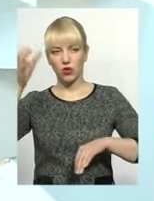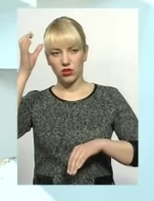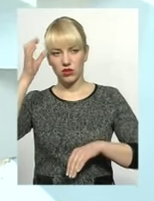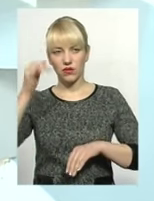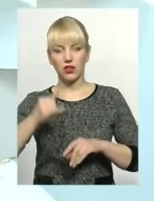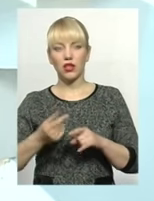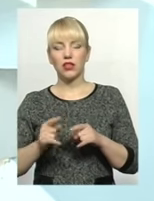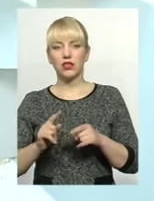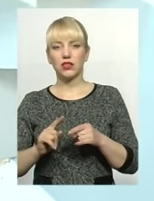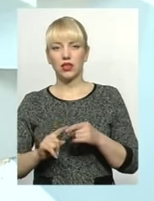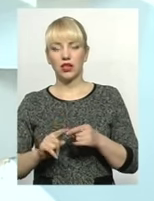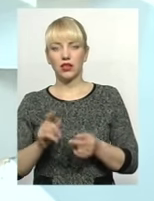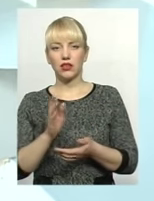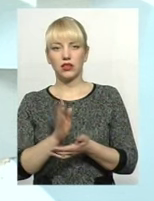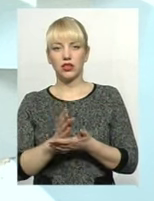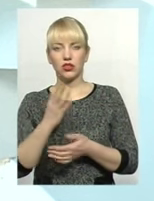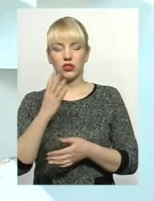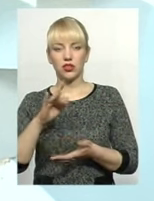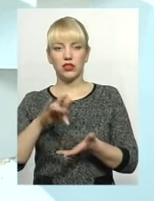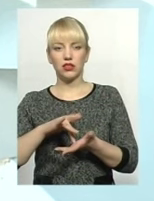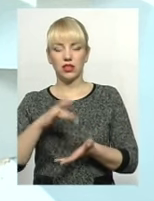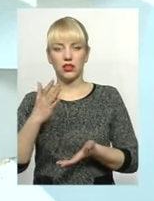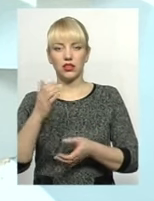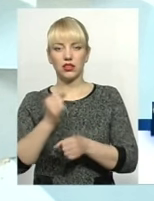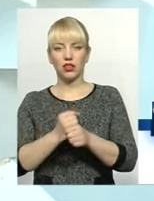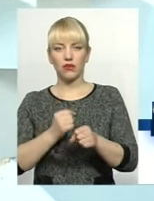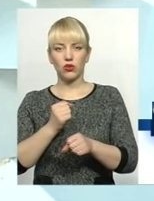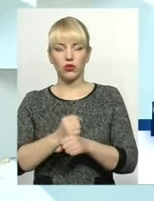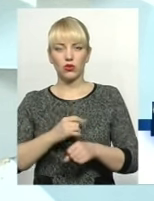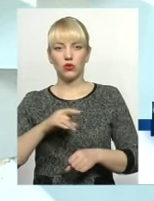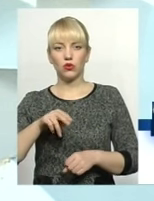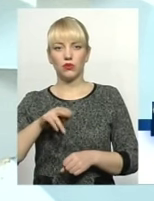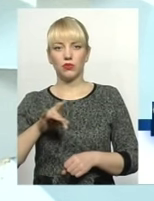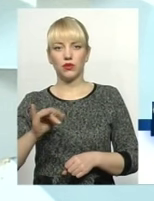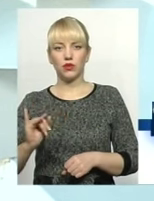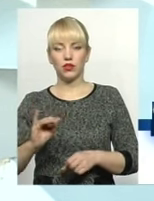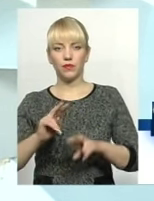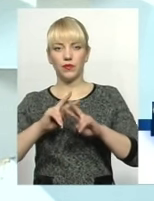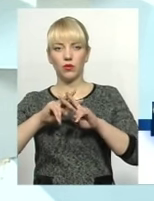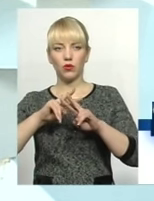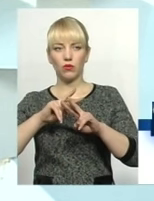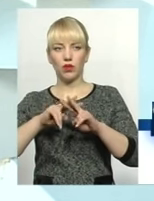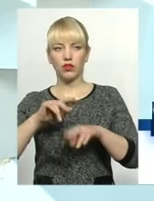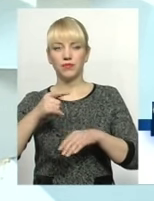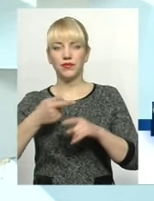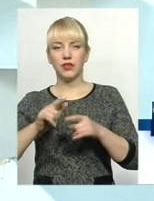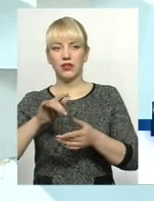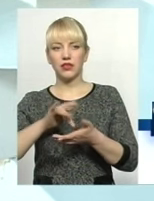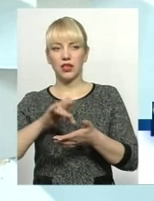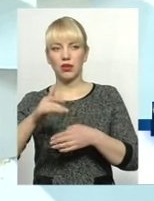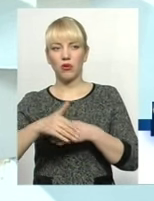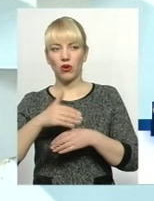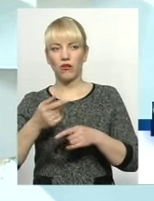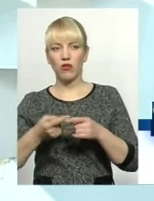Із них це чотири центри, які функціонують при тюльмах центру покарання, відповідно, вони